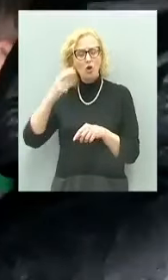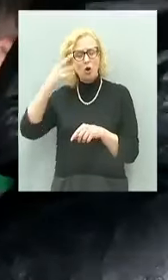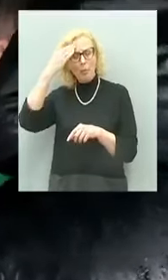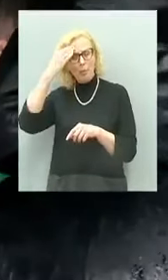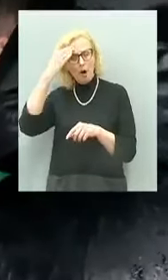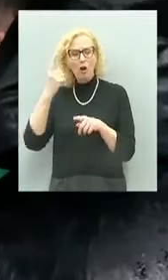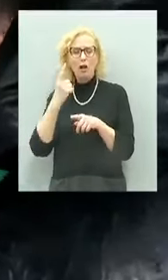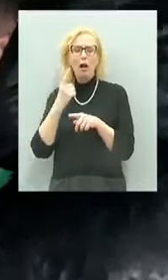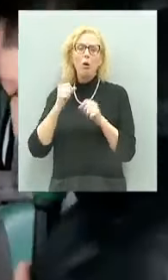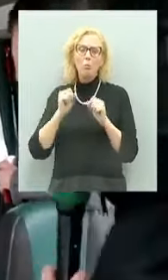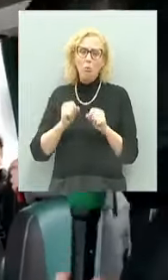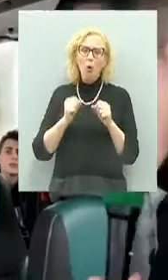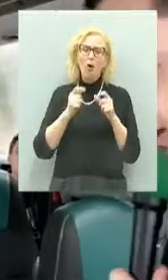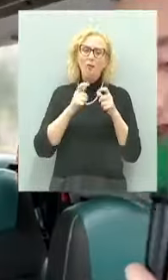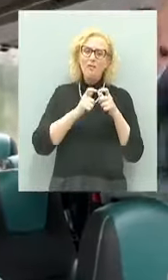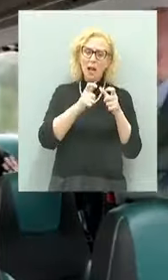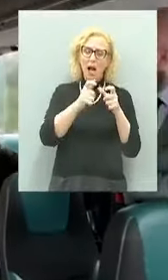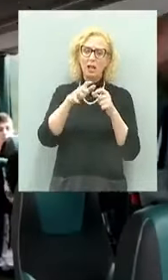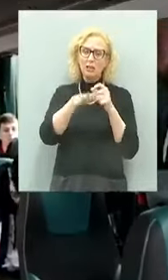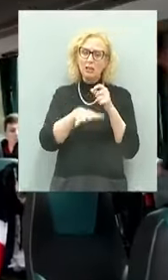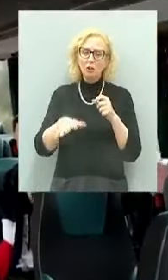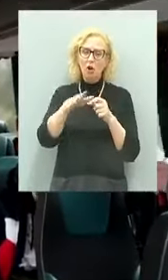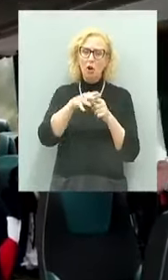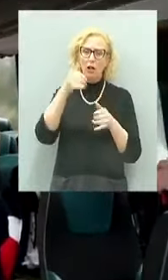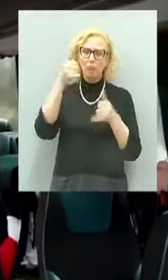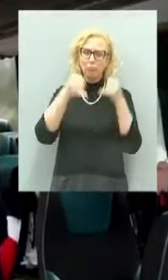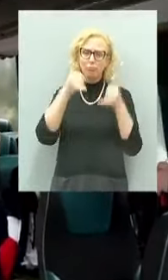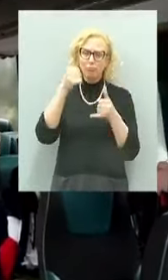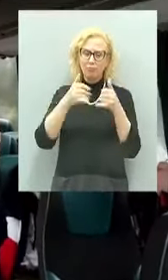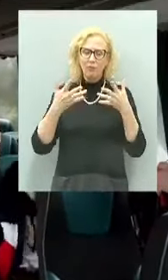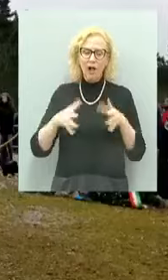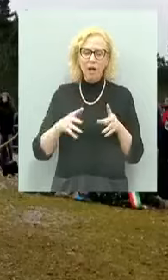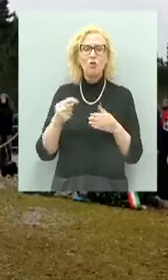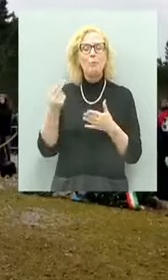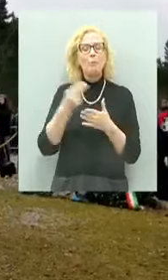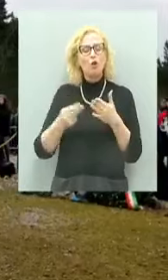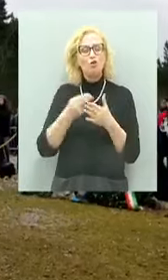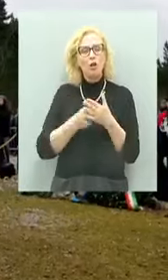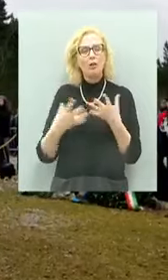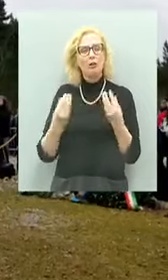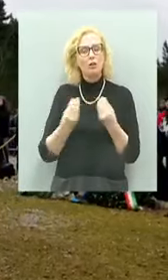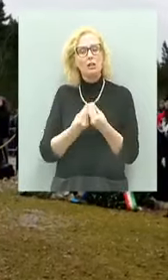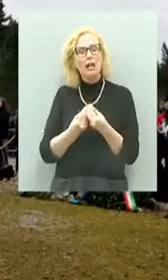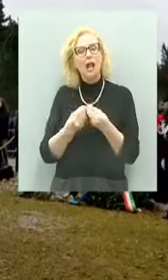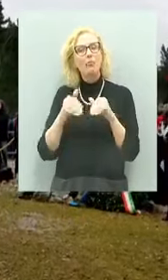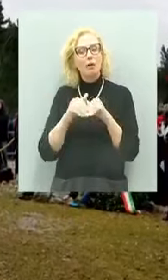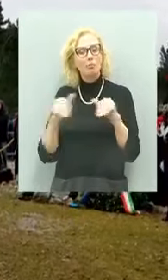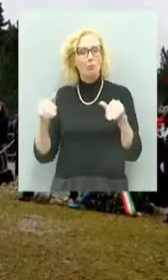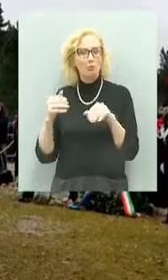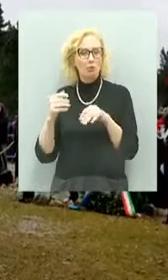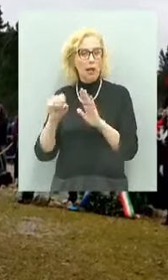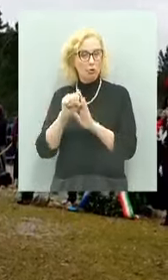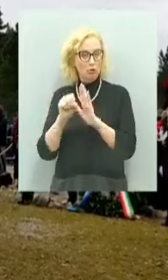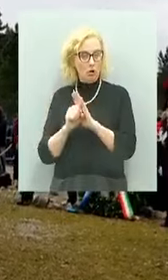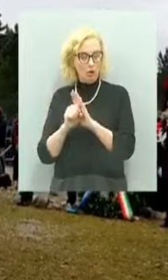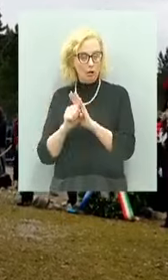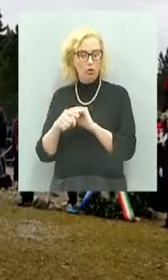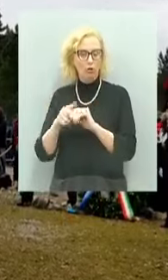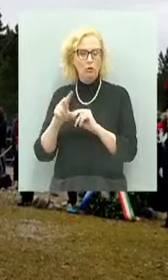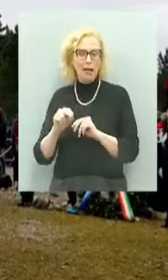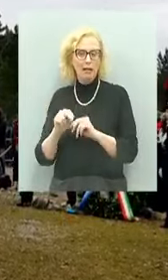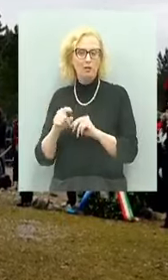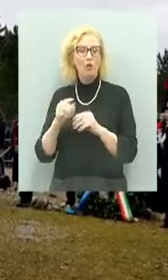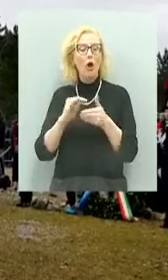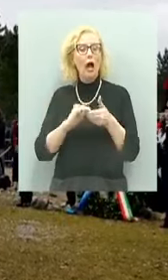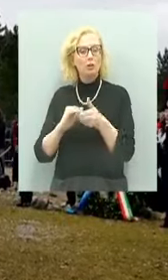viaggi sui luoghi dei massacri. A riguardo c'è un progetto realizzato con la Fondazione Museo Storico di Trento e le associazioni del